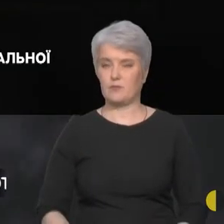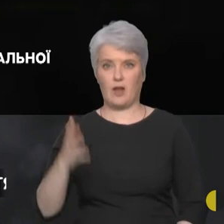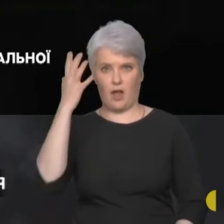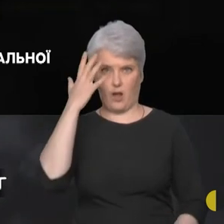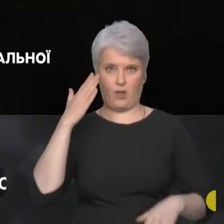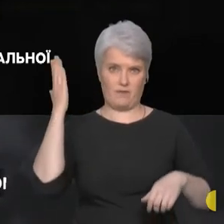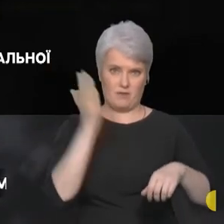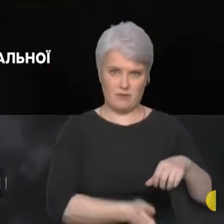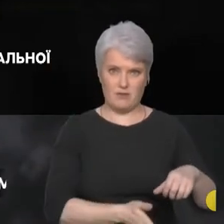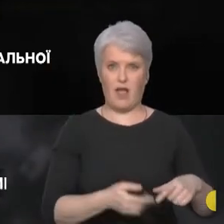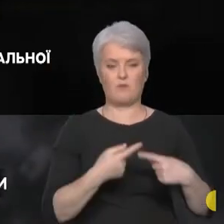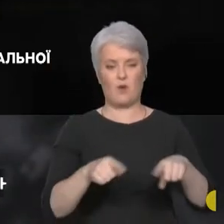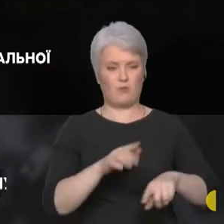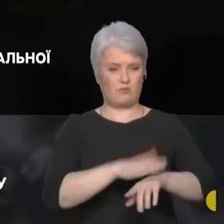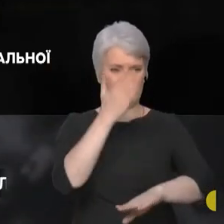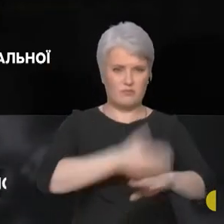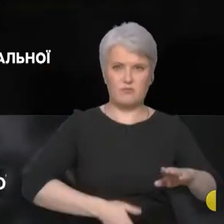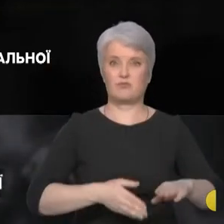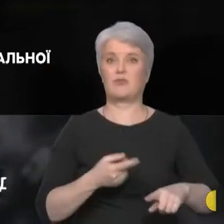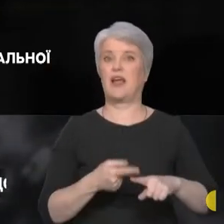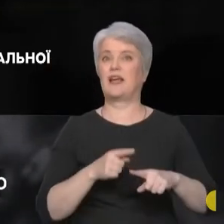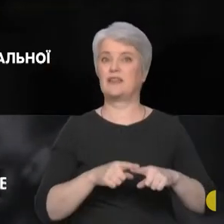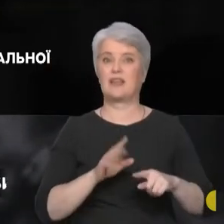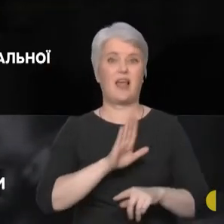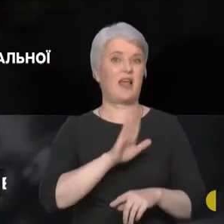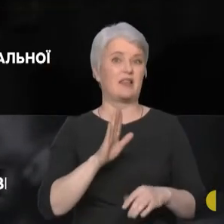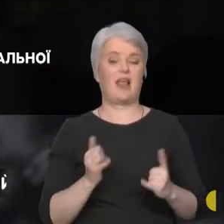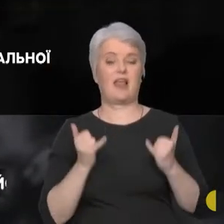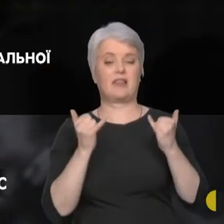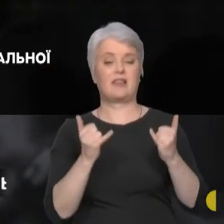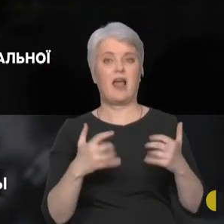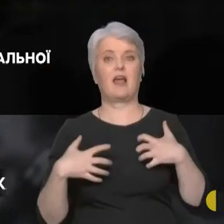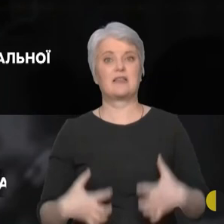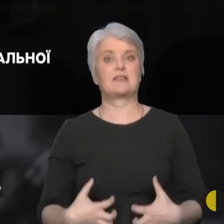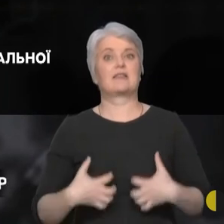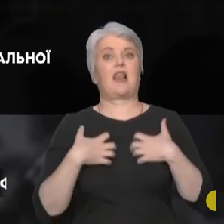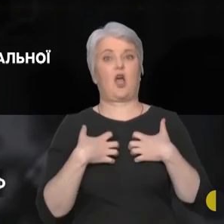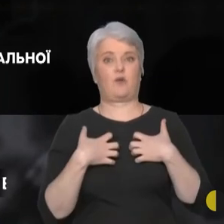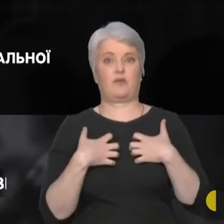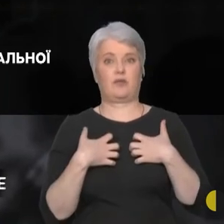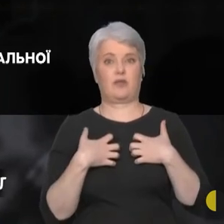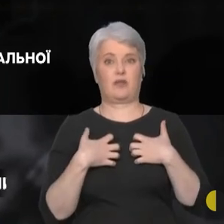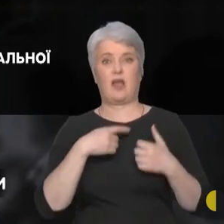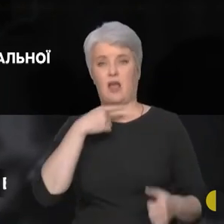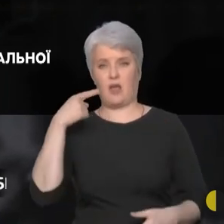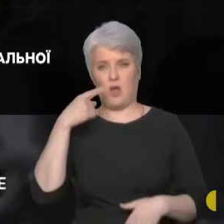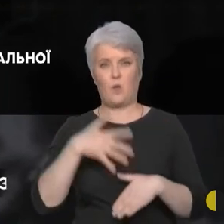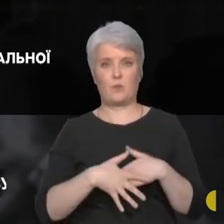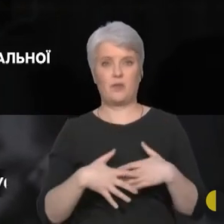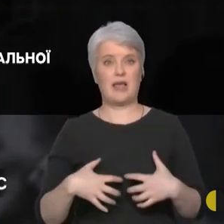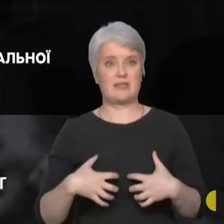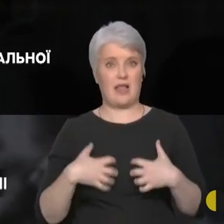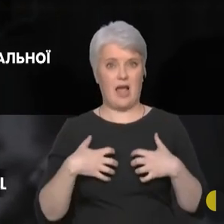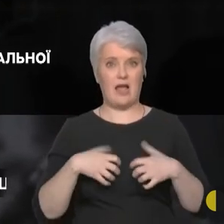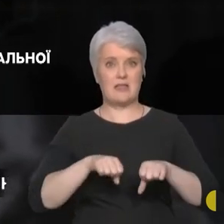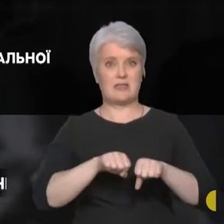голови або інших частин тіла практикуються ними не стільки, як елемент залякування, бо вони розуміють, що залякати і зломити опір